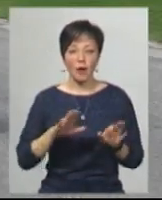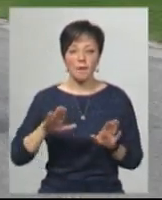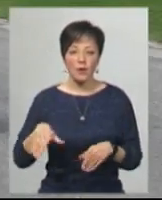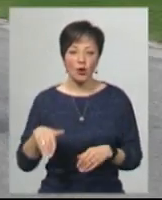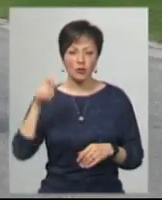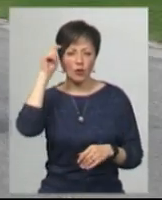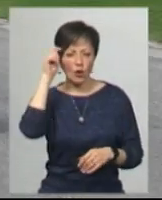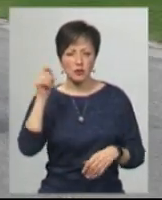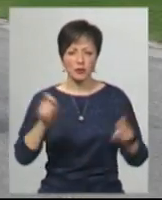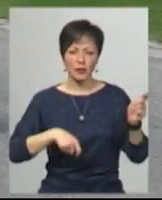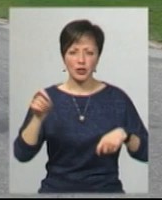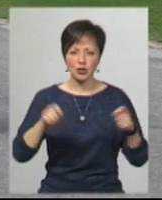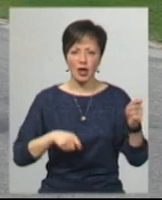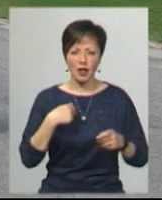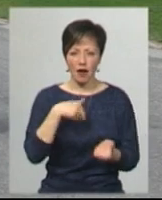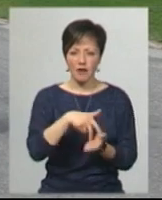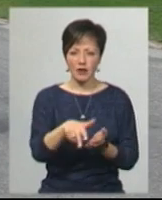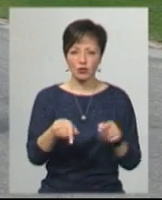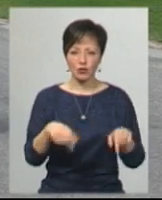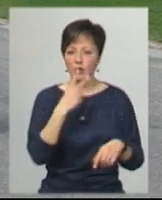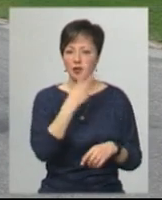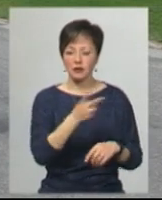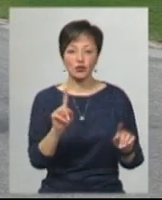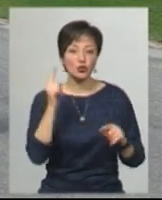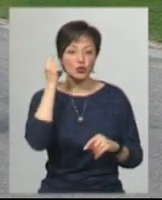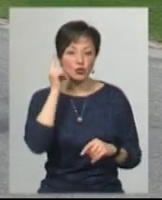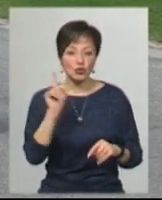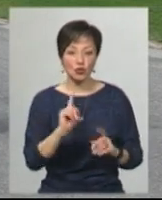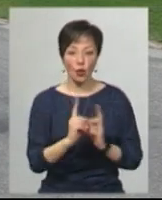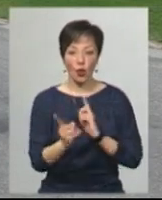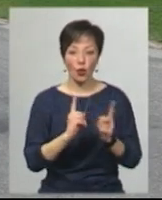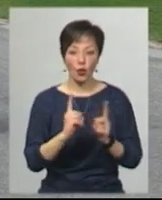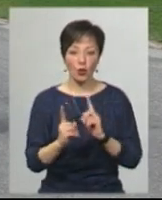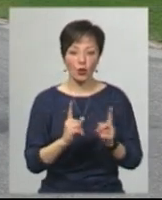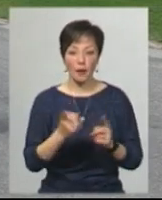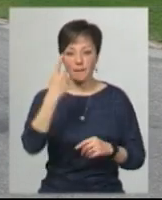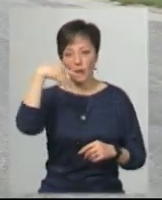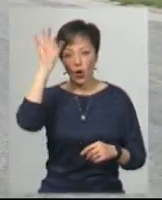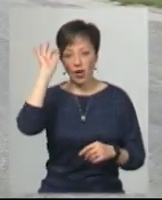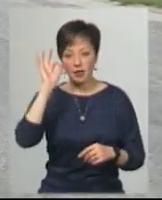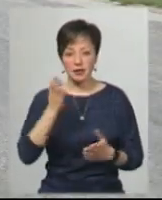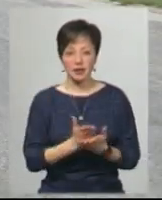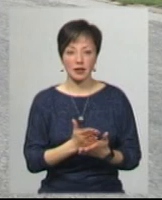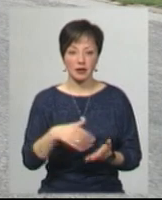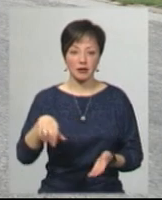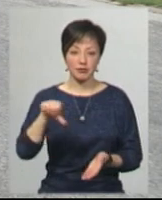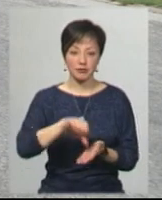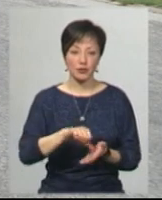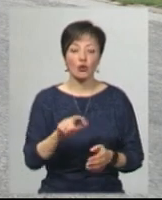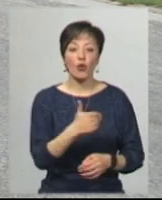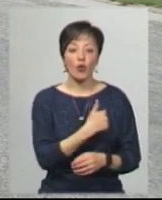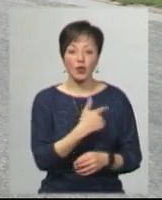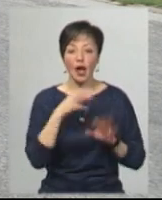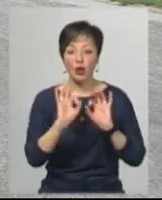хлопці вже приїжджали всі, я вышел сюди, дивлюся, думаю, що тут ходять, тут поліція-то ходить. Я говорю, ну що ви хочете?